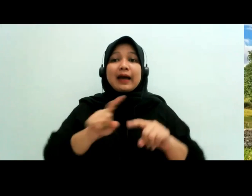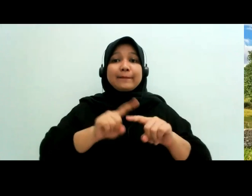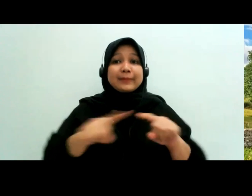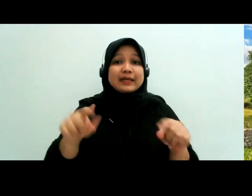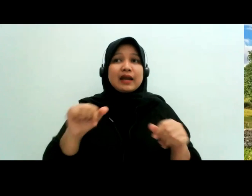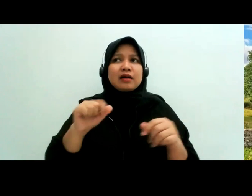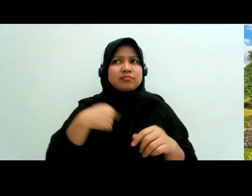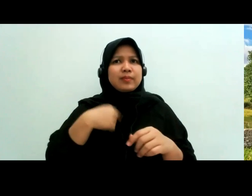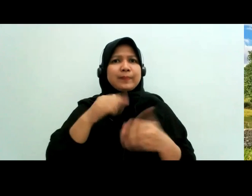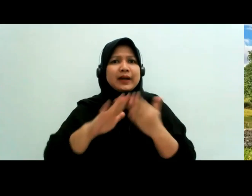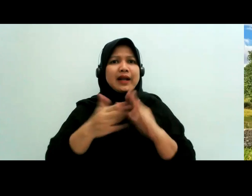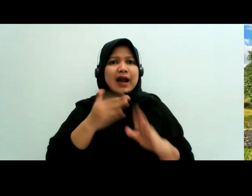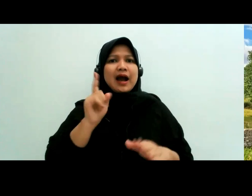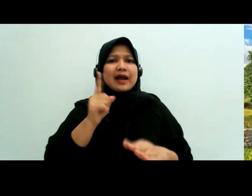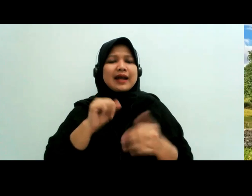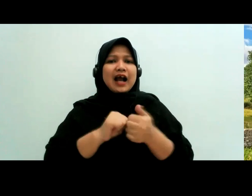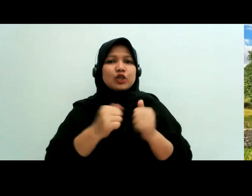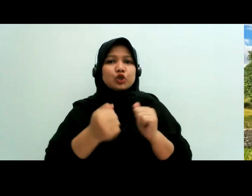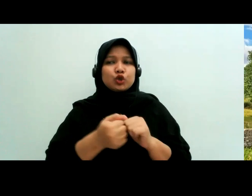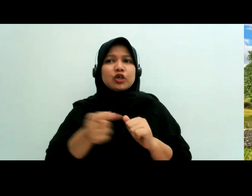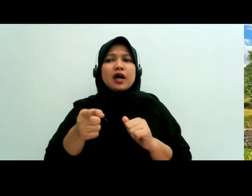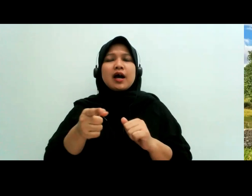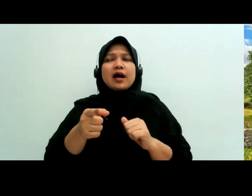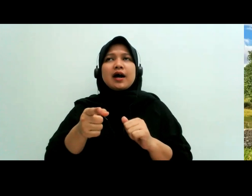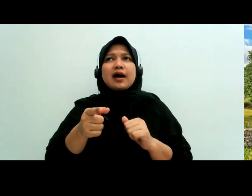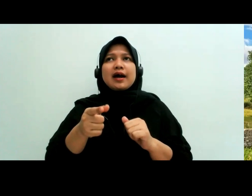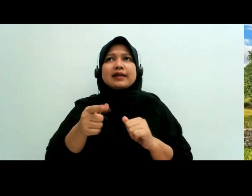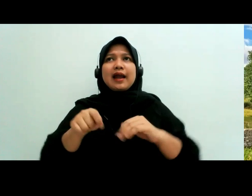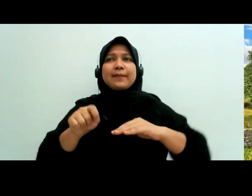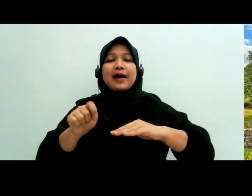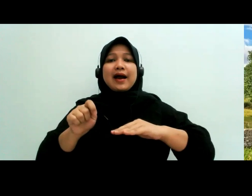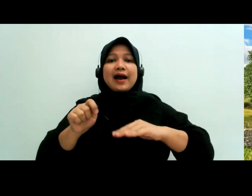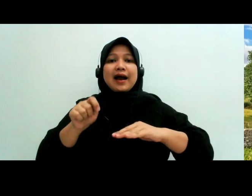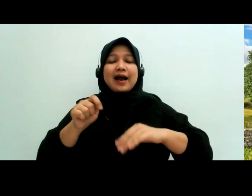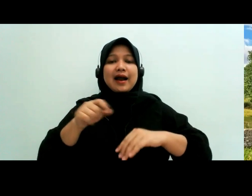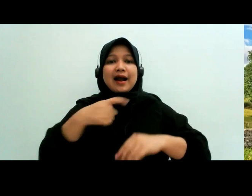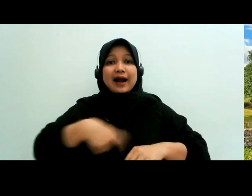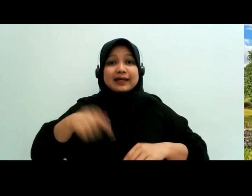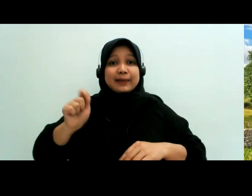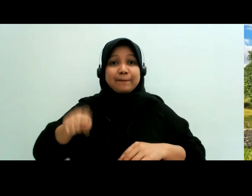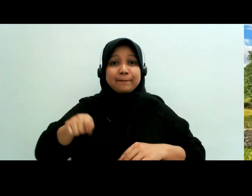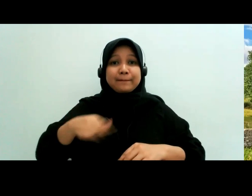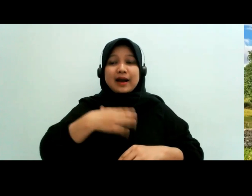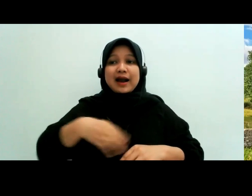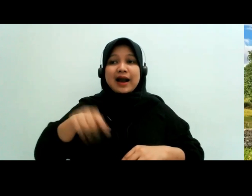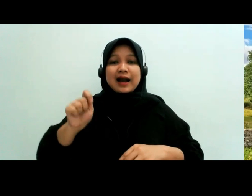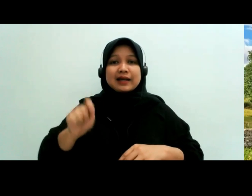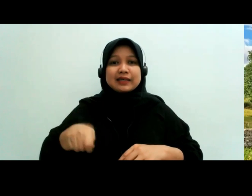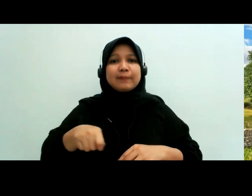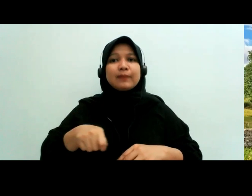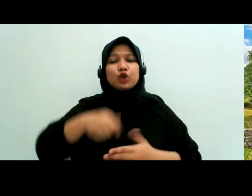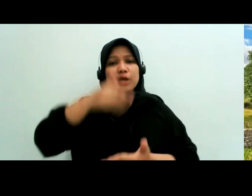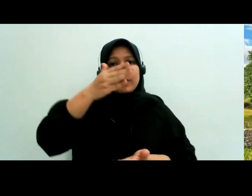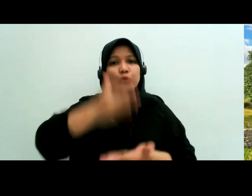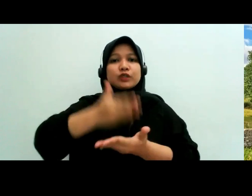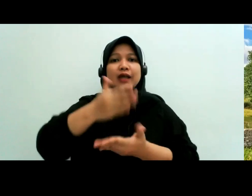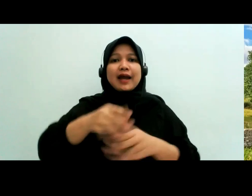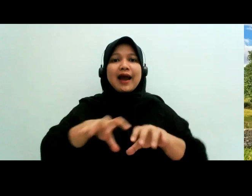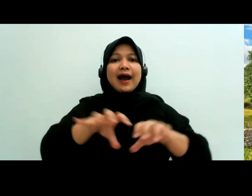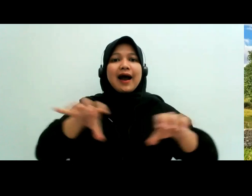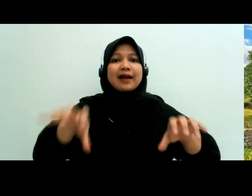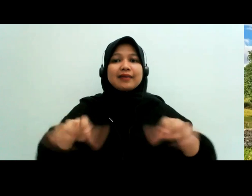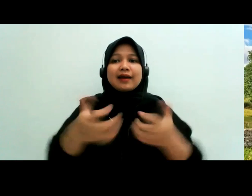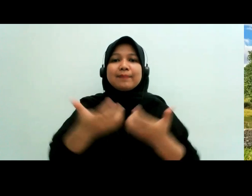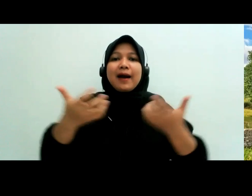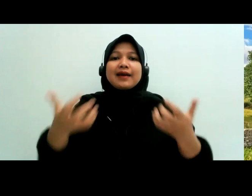bahkan Hakim Kamar Agama ya kalau tidak salah ya itu memutus hartanya gak dibagi dua harta Gono Gininya karena